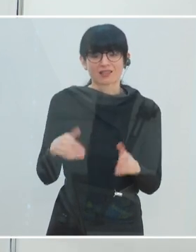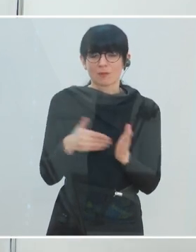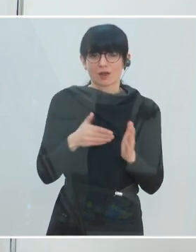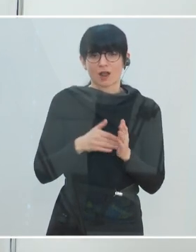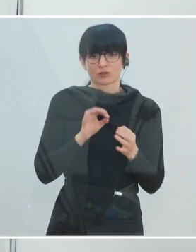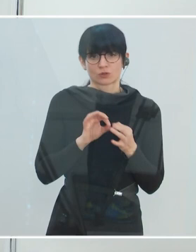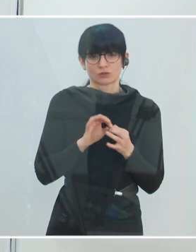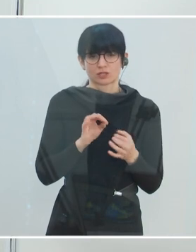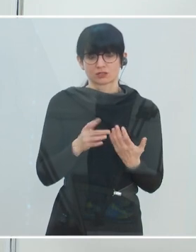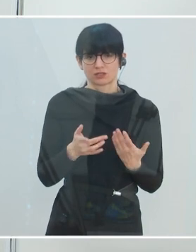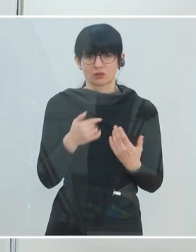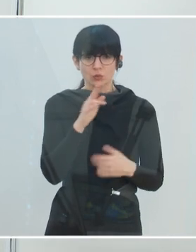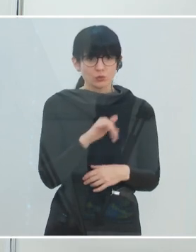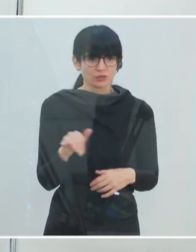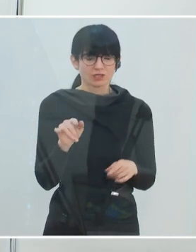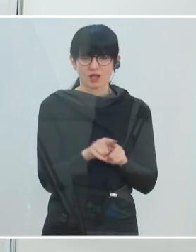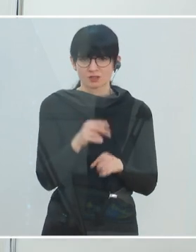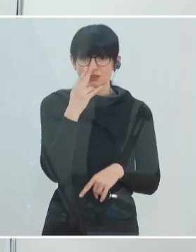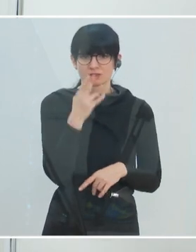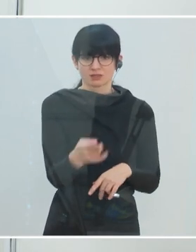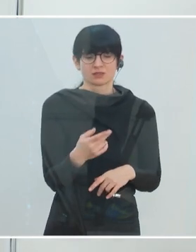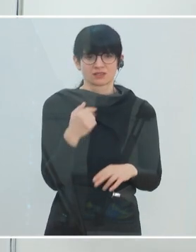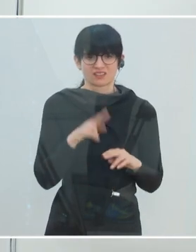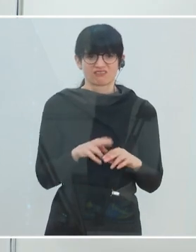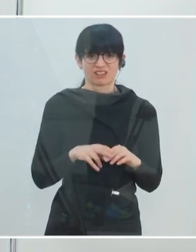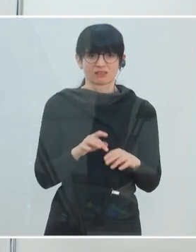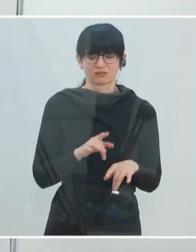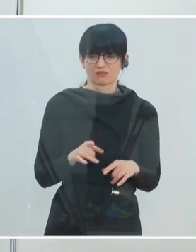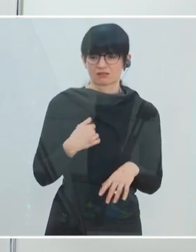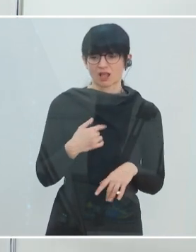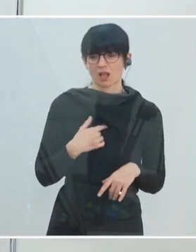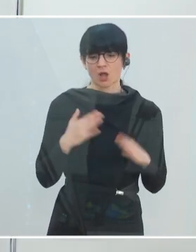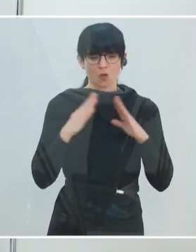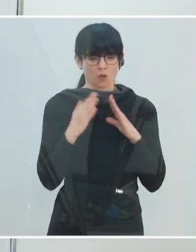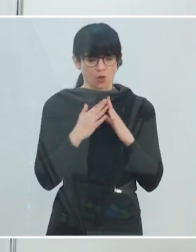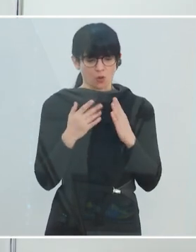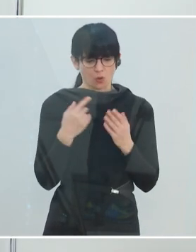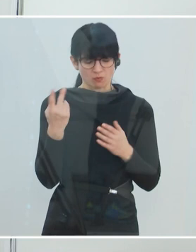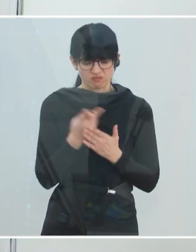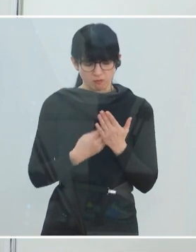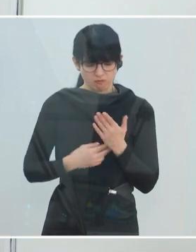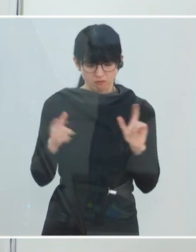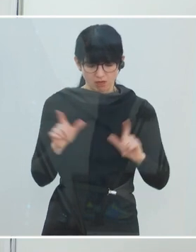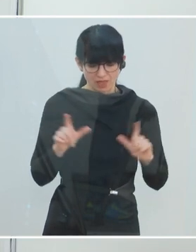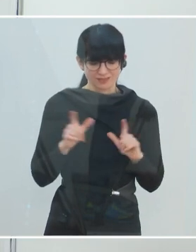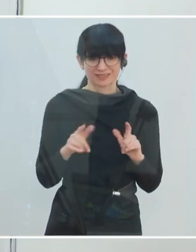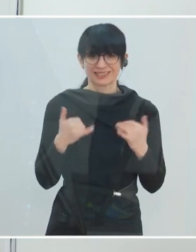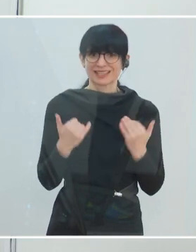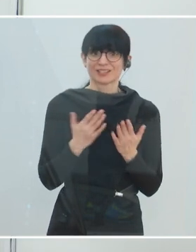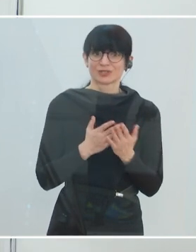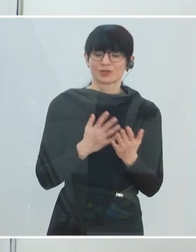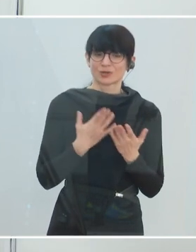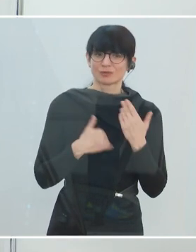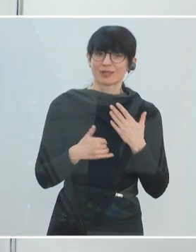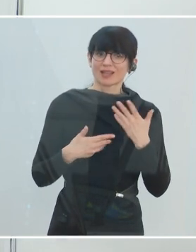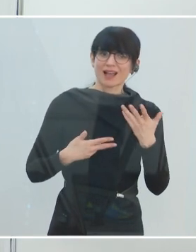Auf der Uni sehen wir es auch, dass wir zum Beispiel, wenn wir jetzt unsere Distanzvorlesungen machen, inzwischen machen wir ganz viel interaktiv. Das heißt, wir